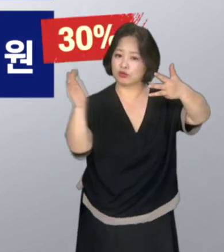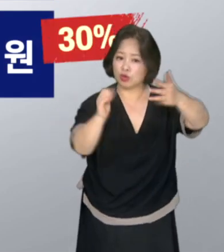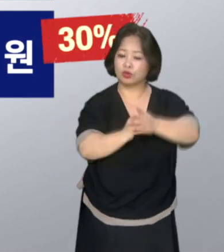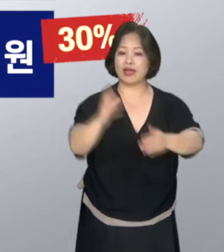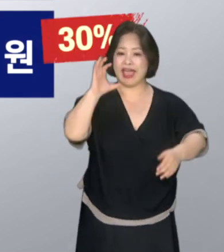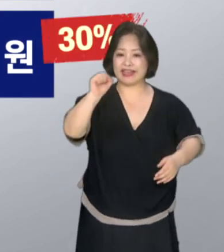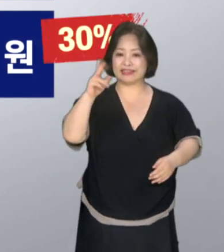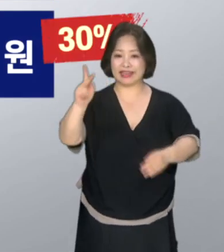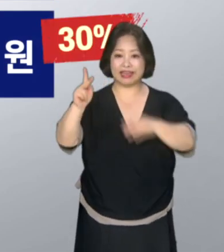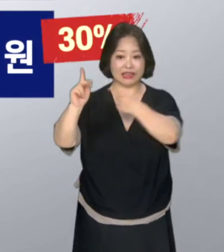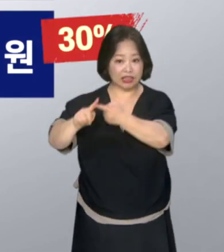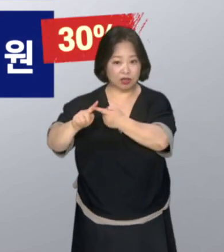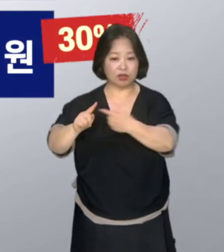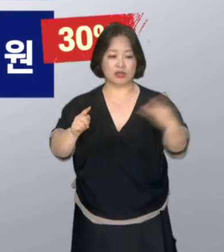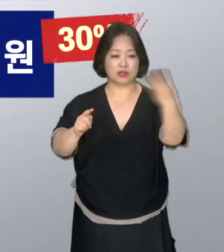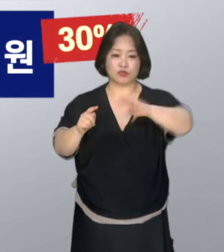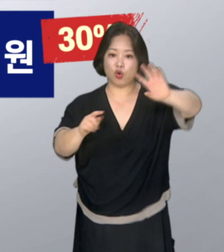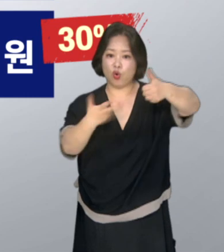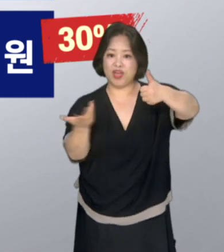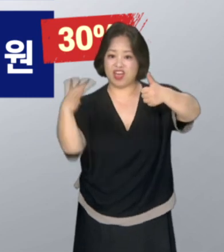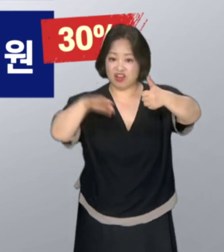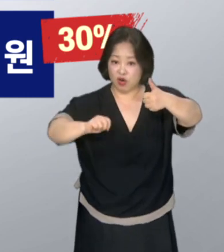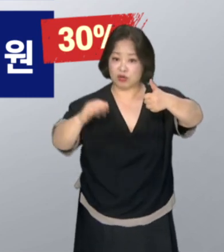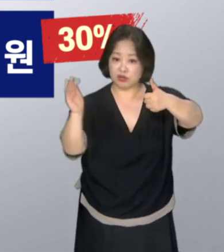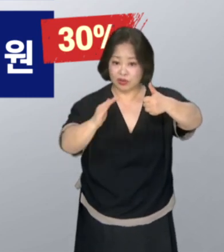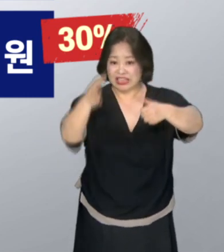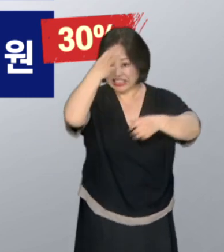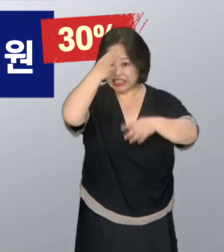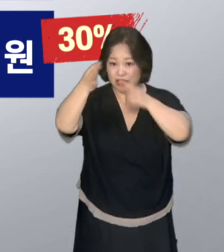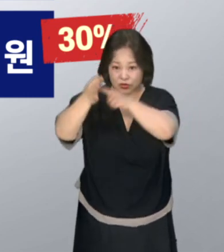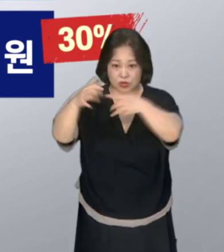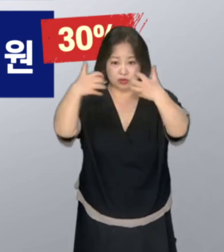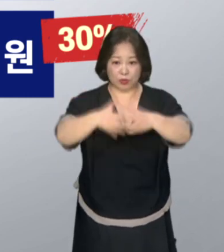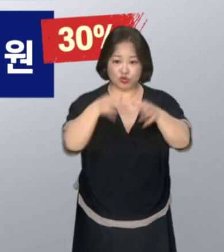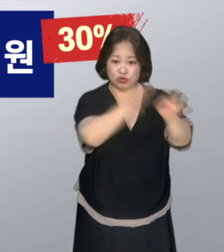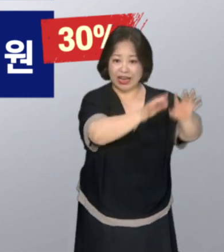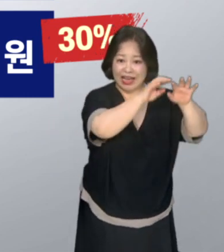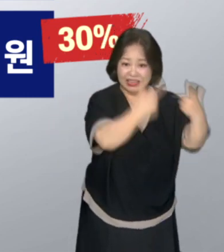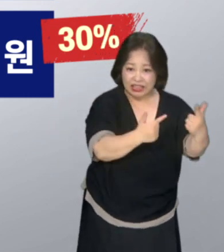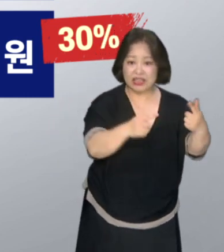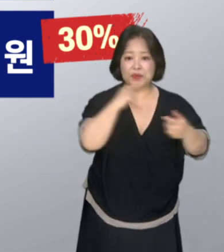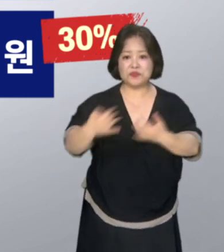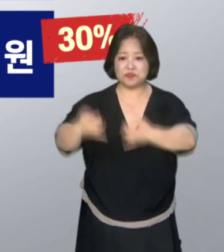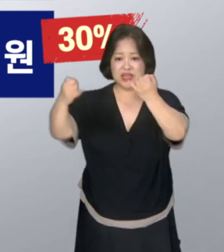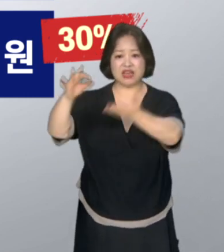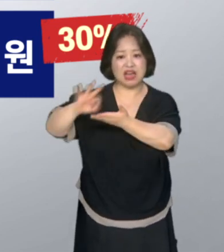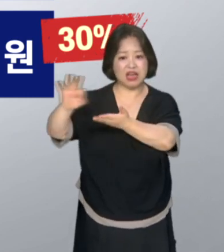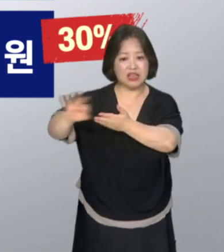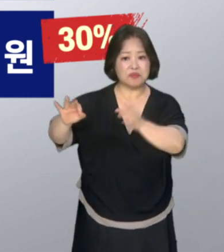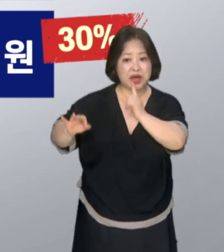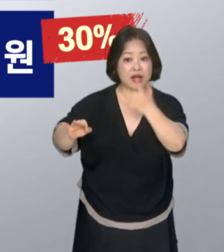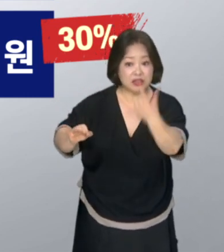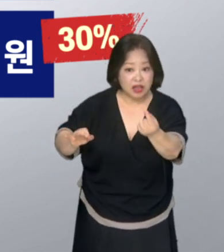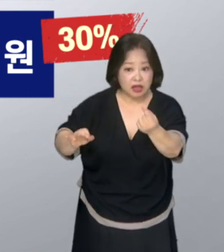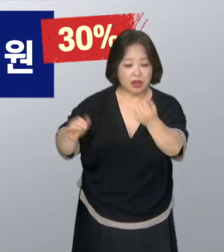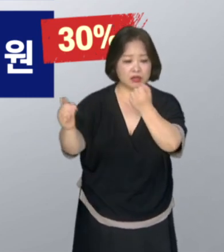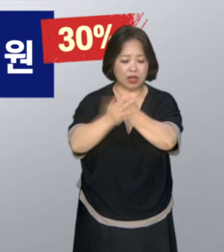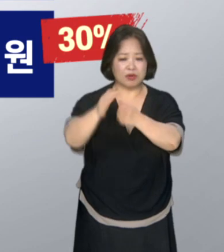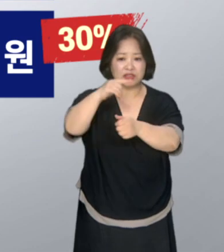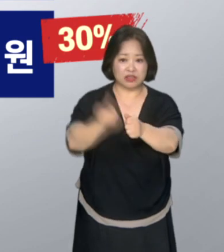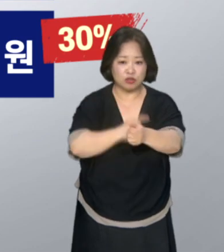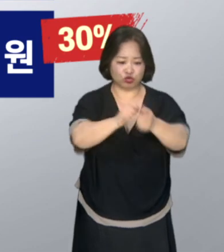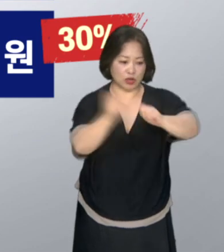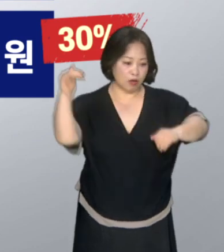30%에 달하는 3,500억 원을 기술 개발이나 설비 투자가 아닌 빚 갚는 데 쓸 계획인데, 과도한 증자에 주가가